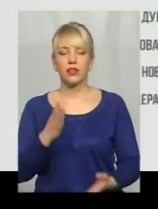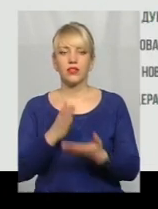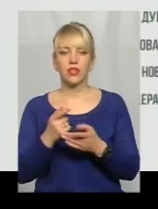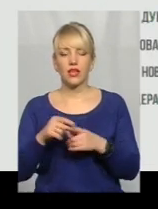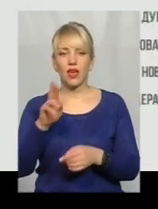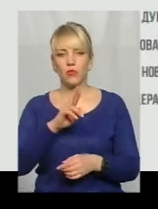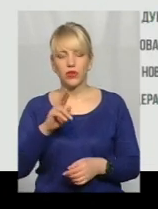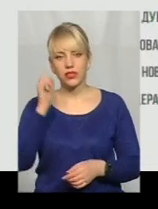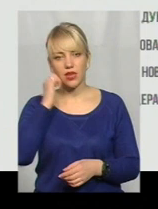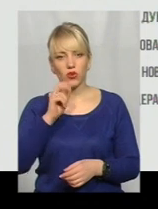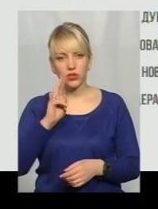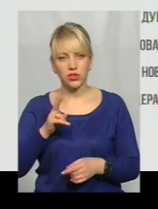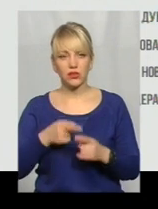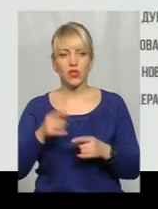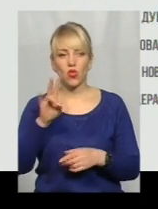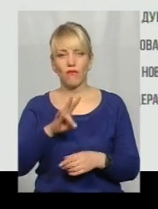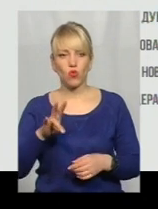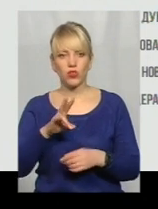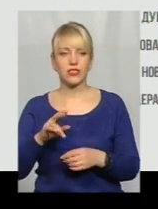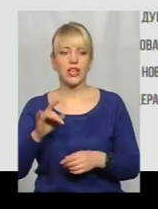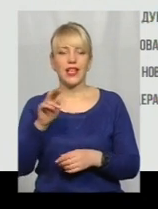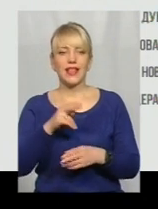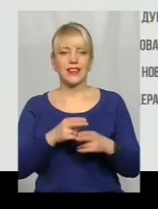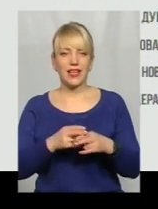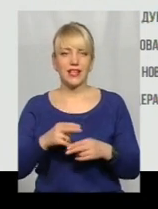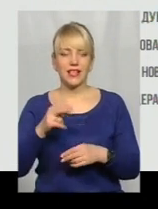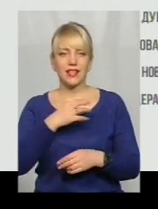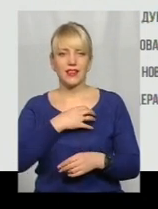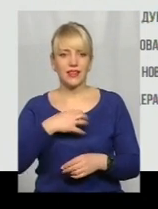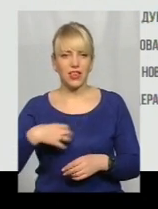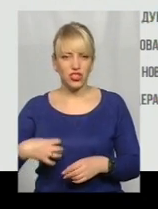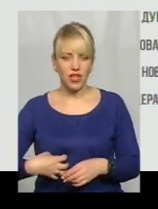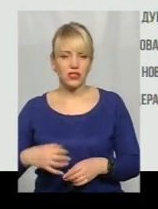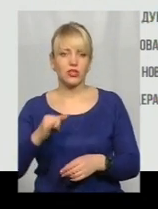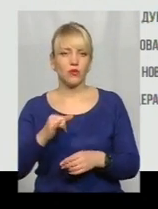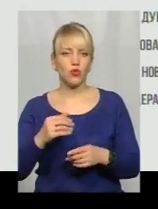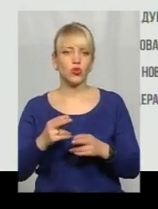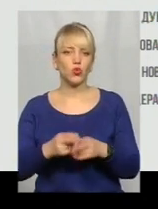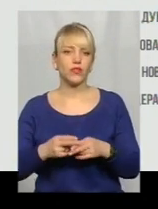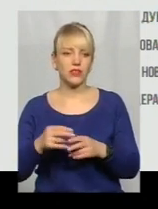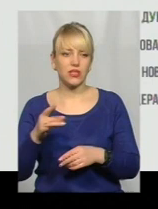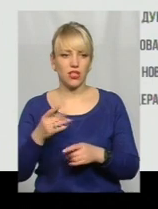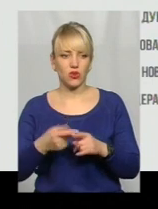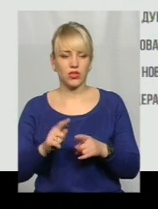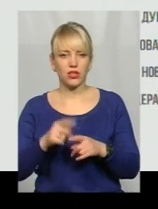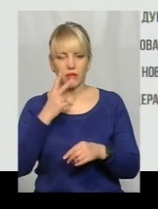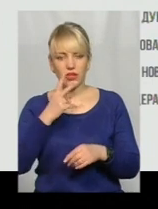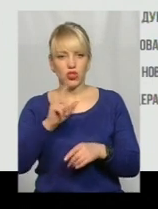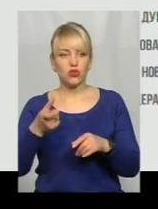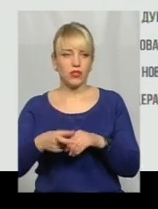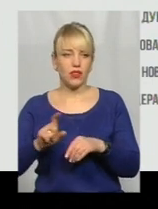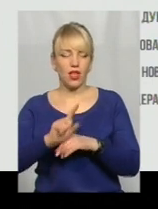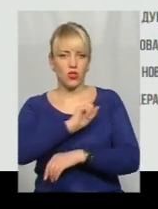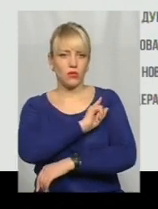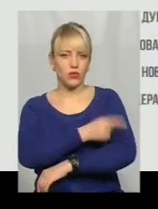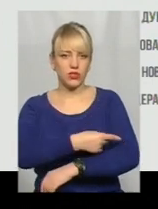Ярмолинецькому, Старокостянтинівському, Новоушицькому, Дережнянському і Дунаєвецькому районах. У двох останніх, до речі, найпотужніші і найновіші об